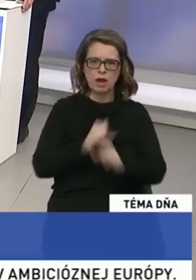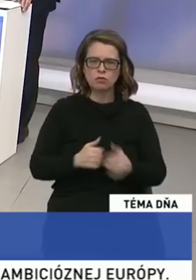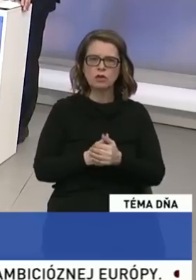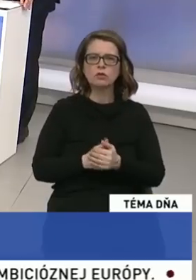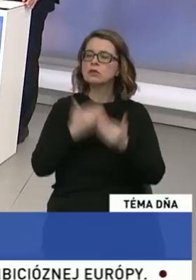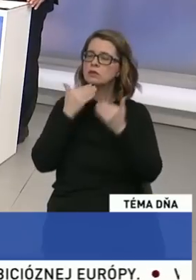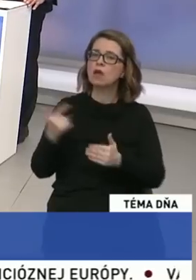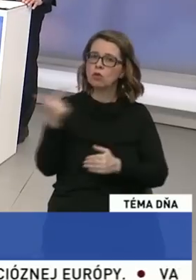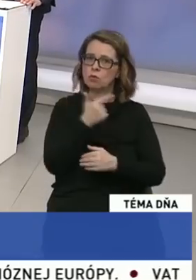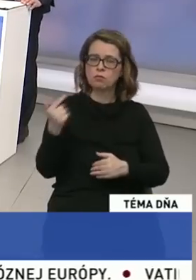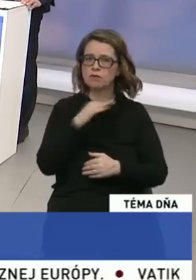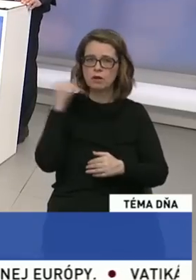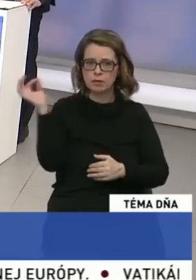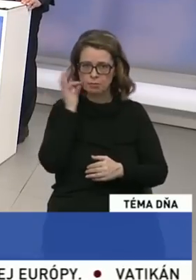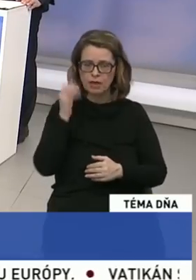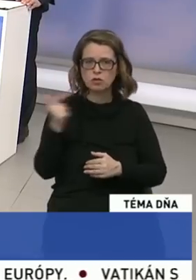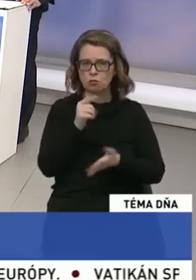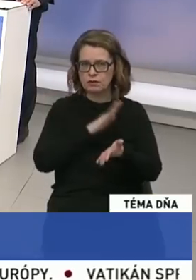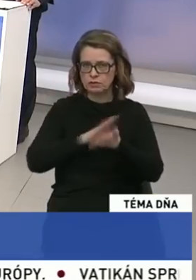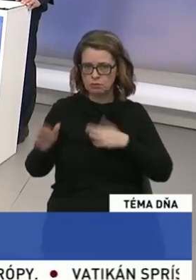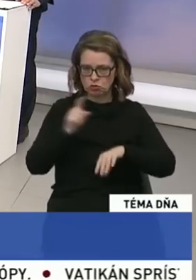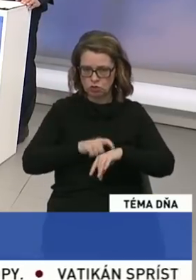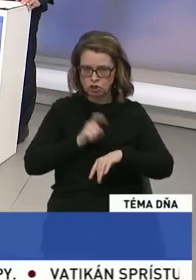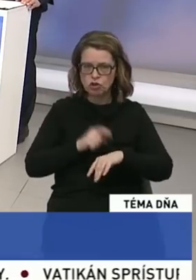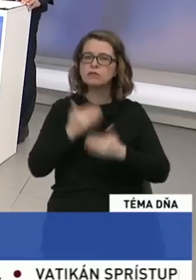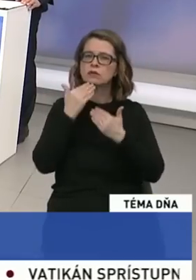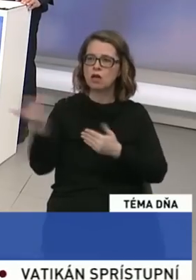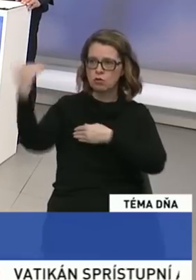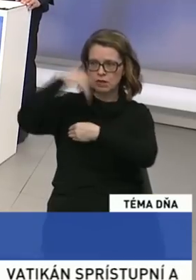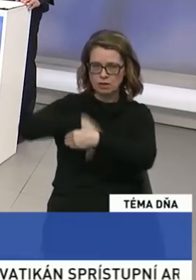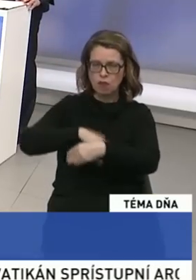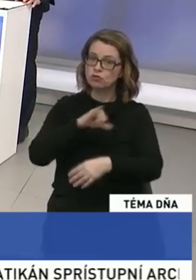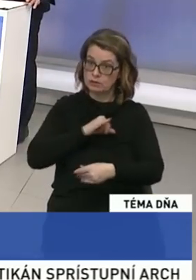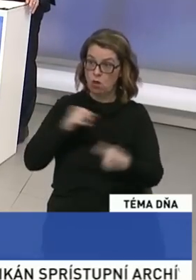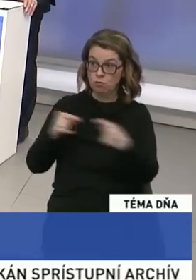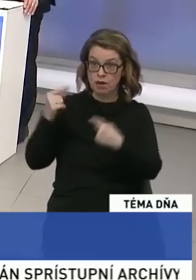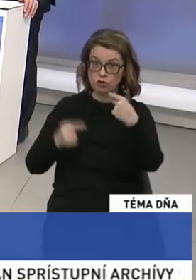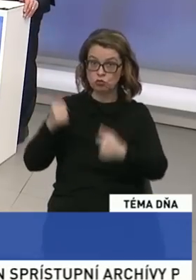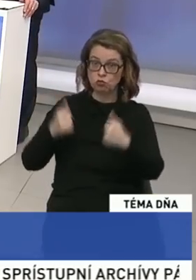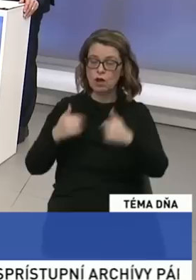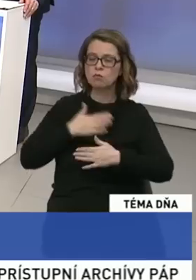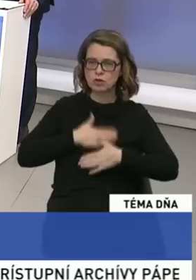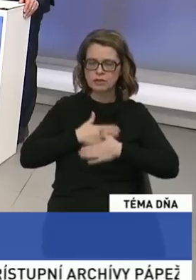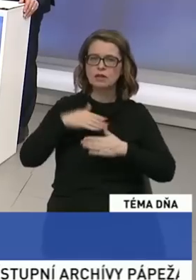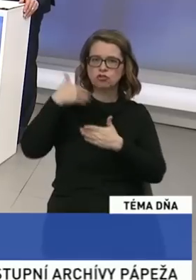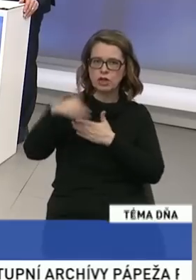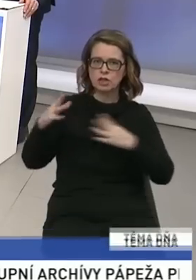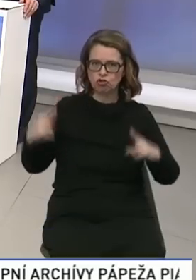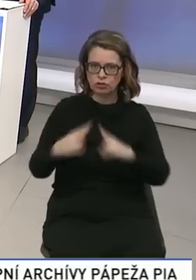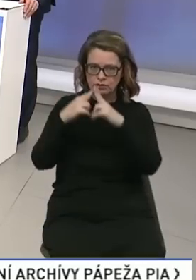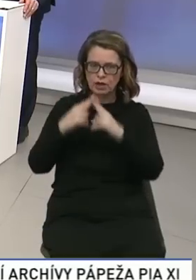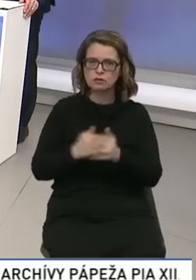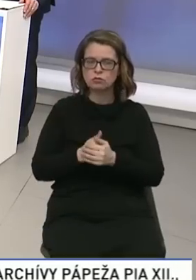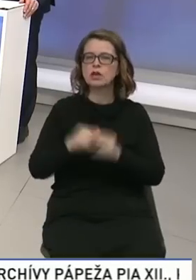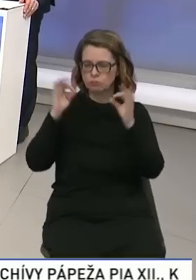Pani, ďakujem vám veľmi pekne. Obidva ste si vyčerpali svoj čas. Ďakujem vám za zaujímavý duel. Budem sa tešiť na naše ďalšie stretnutia v témach